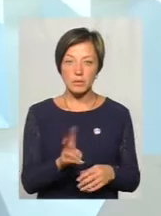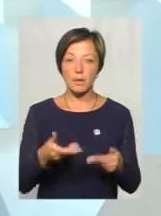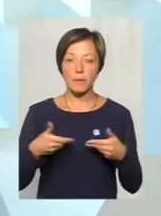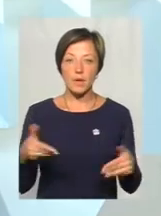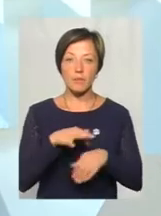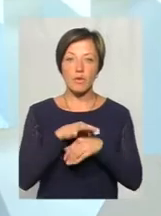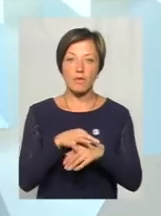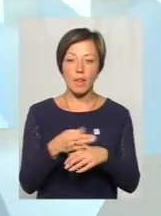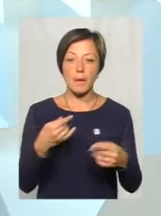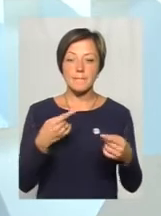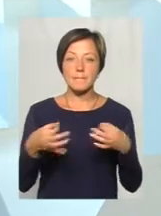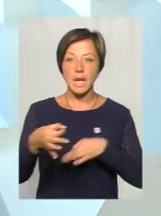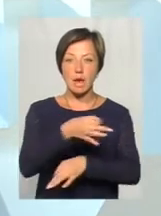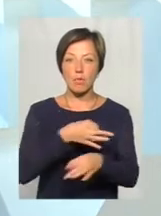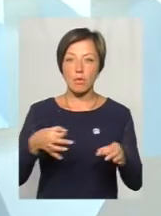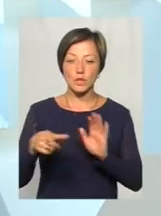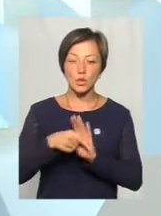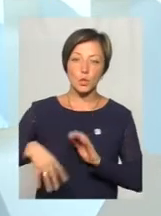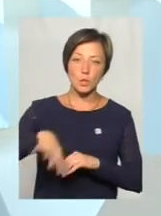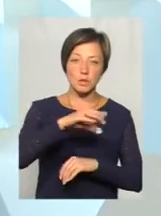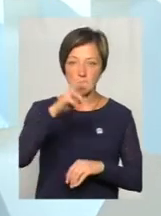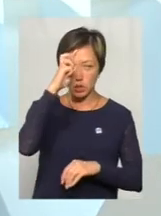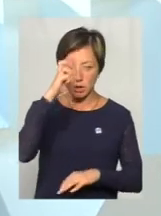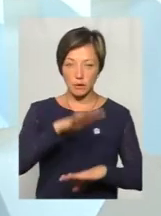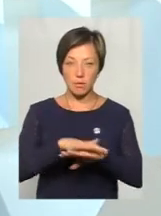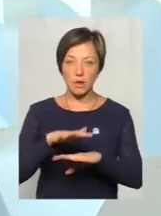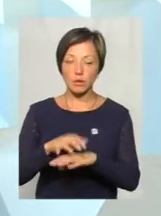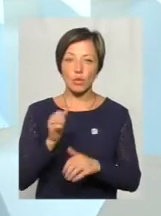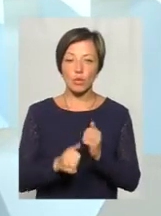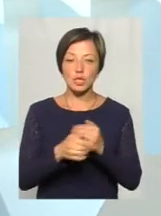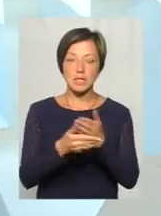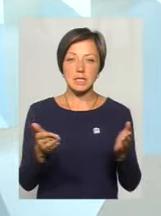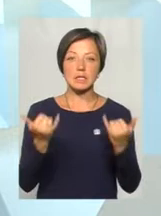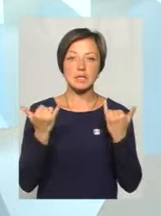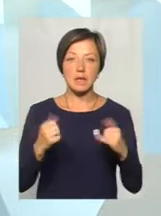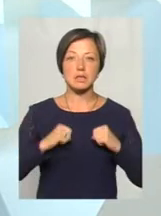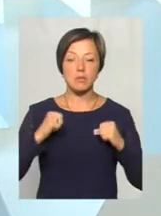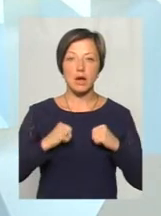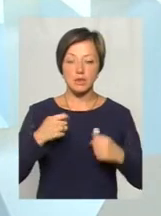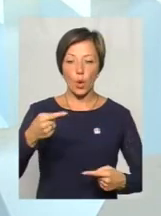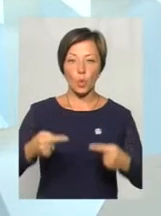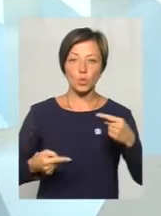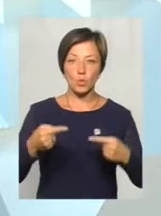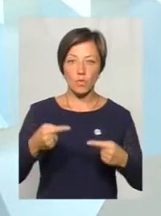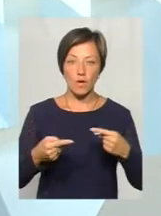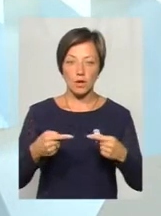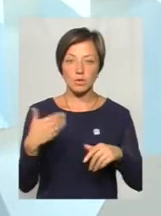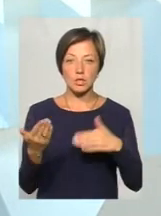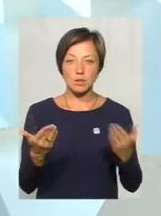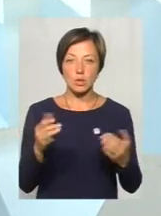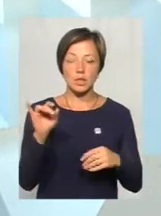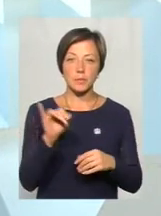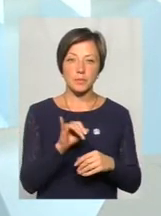провели вже перемовини з усіма державними банками. Кожен із них зараз намагається конкурувати одним з одним і